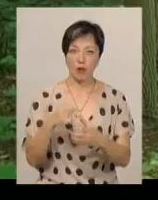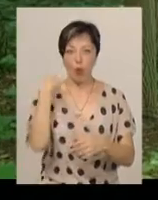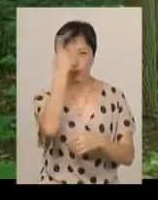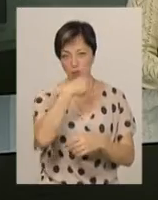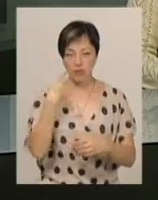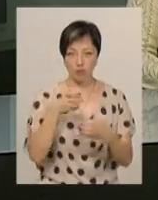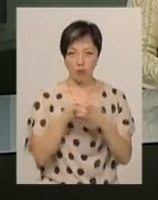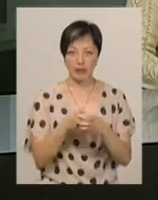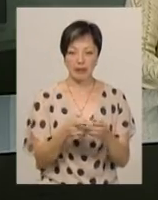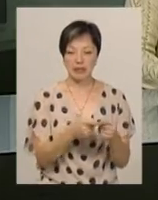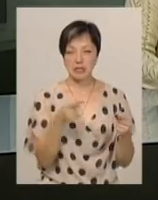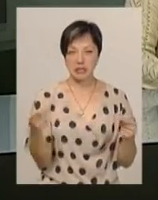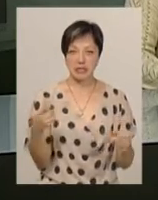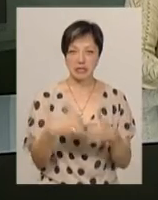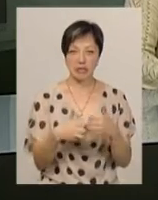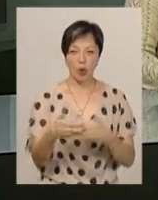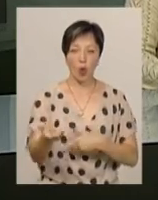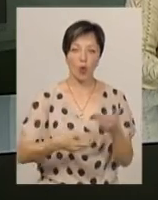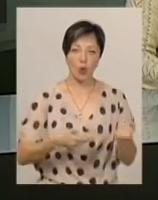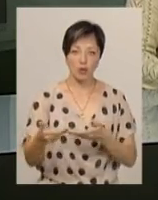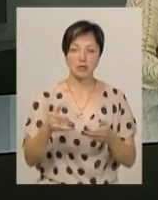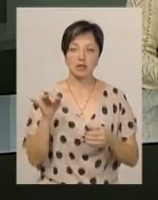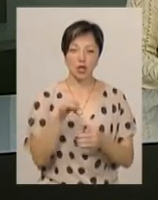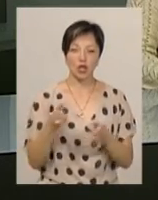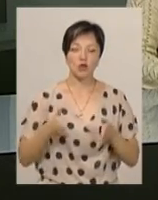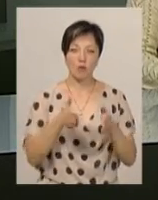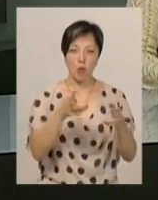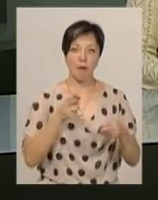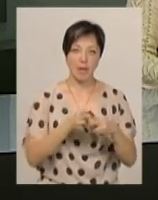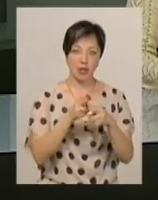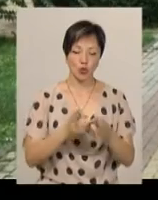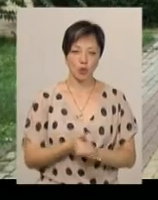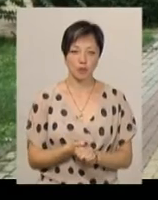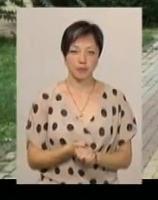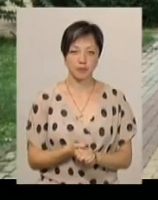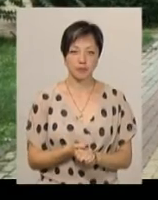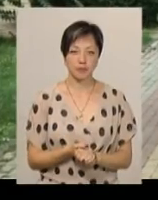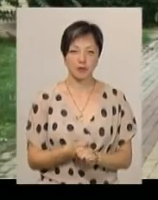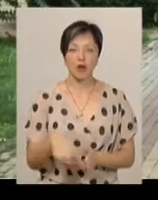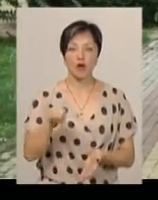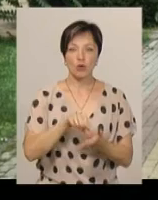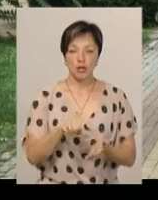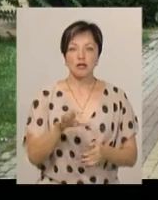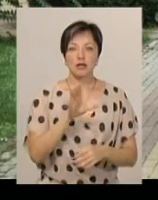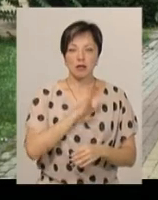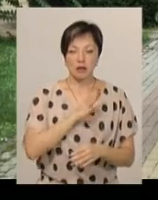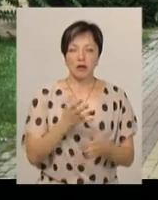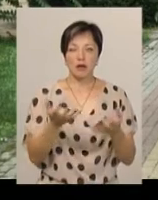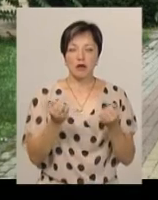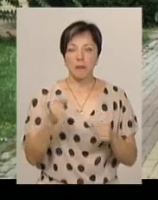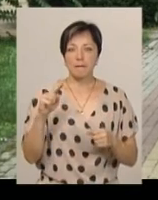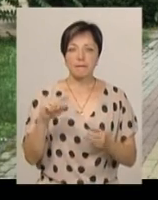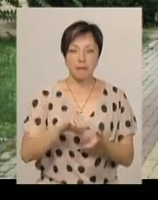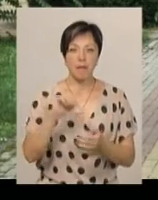особисто командних дистанціях, серед яких кроспохід та смуга перешкод. Учасники приймали участь